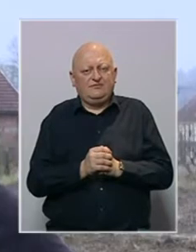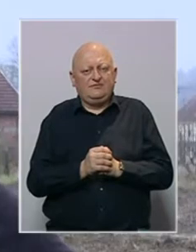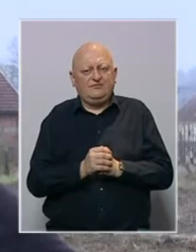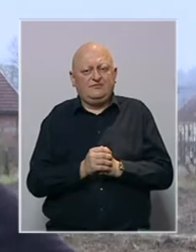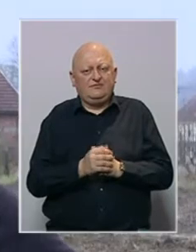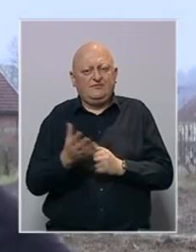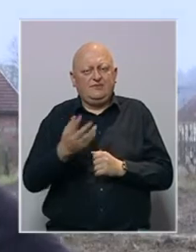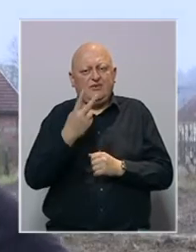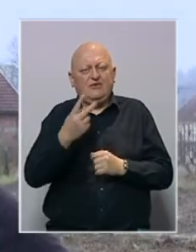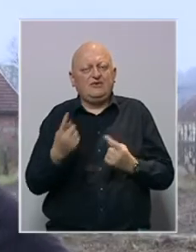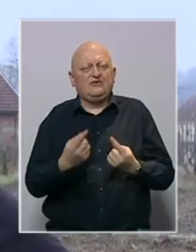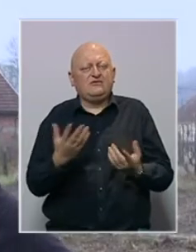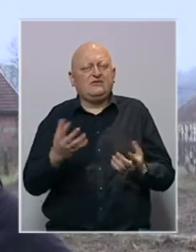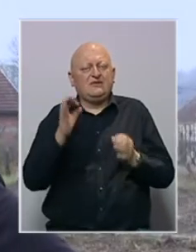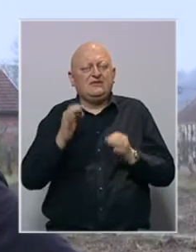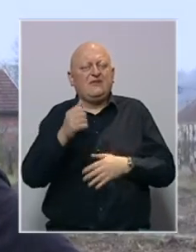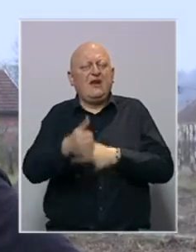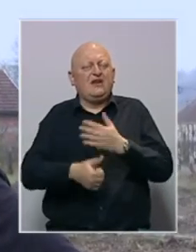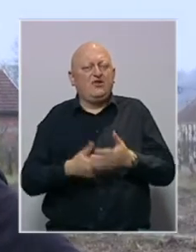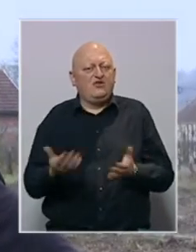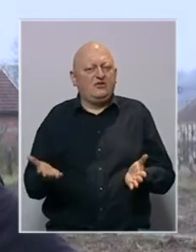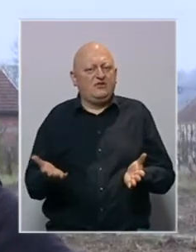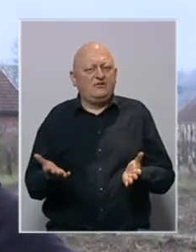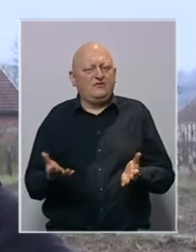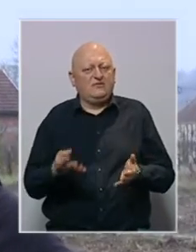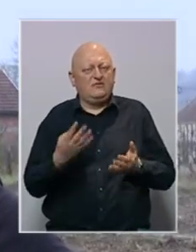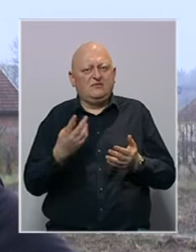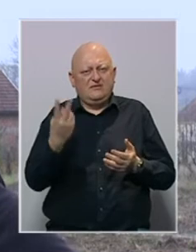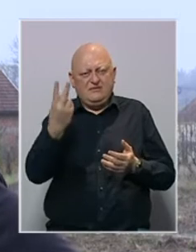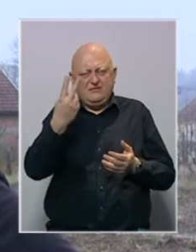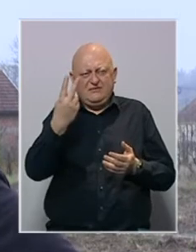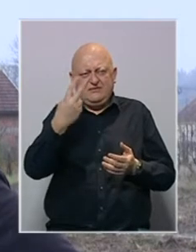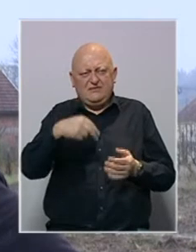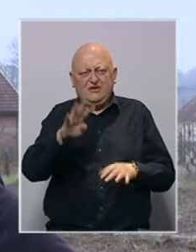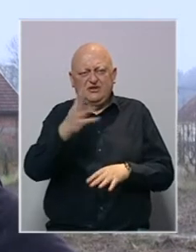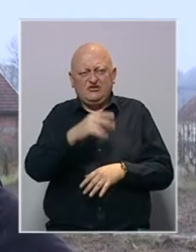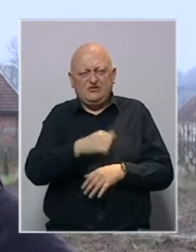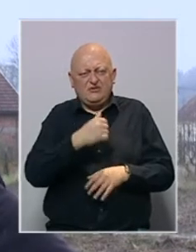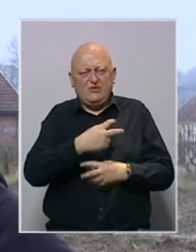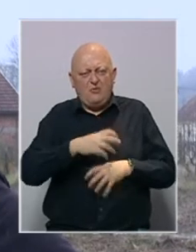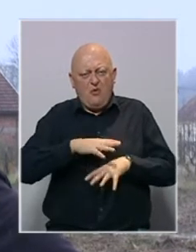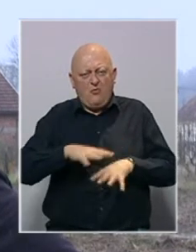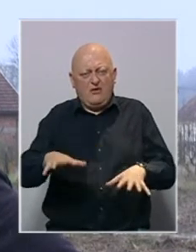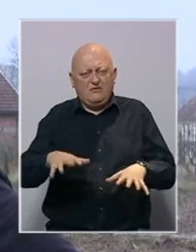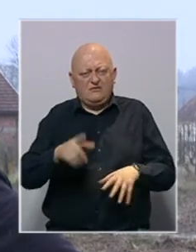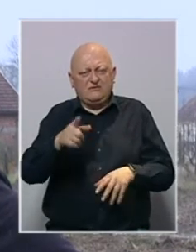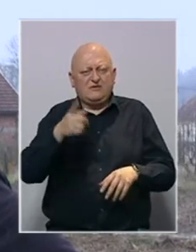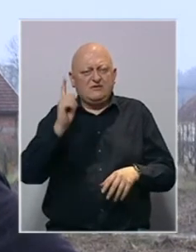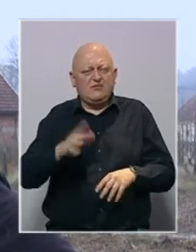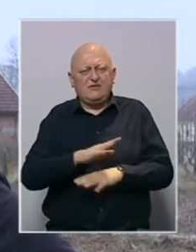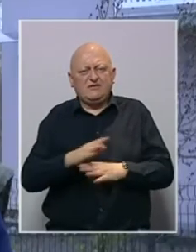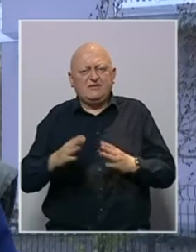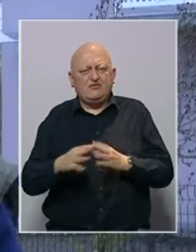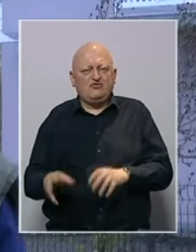Evo ovako je stanje kod nas svake godine gotovo. Bilo je 90. i 14. je bilo poplava, ta samoro sve